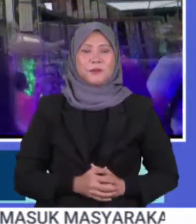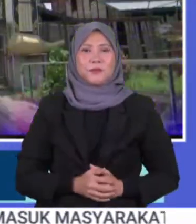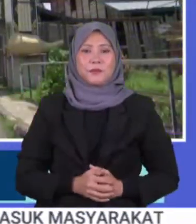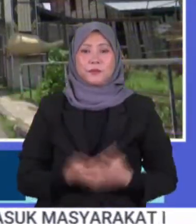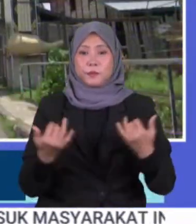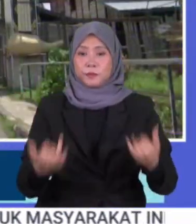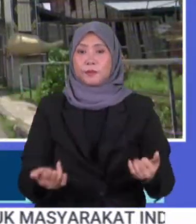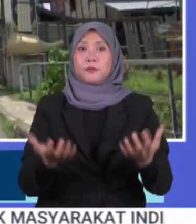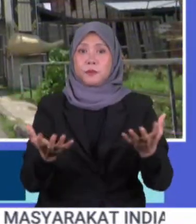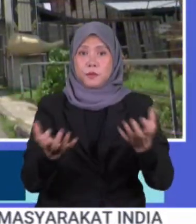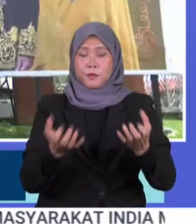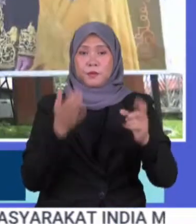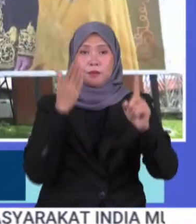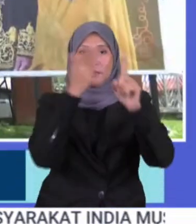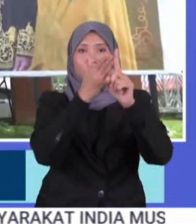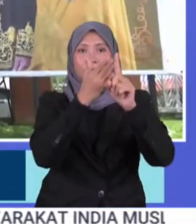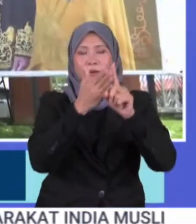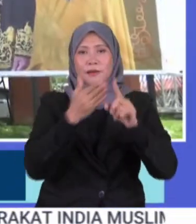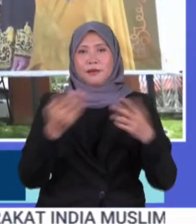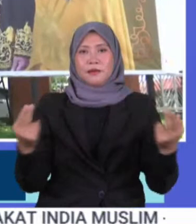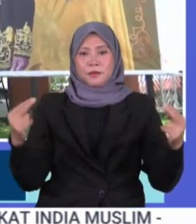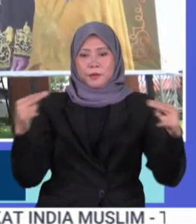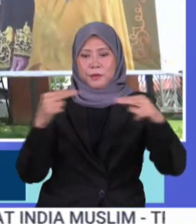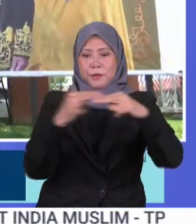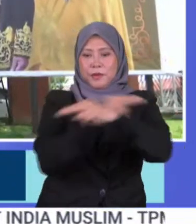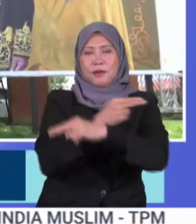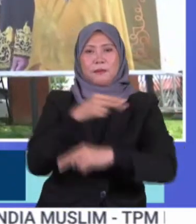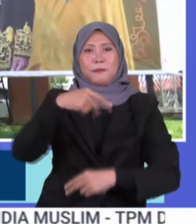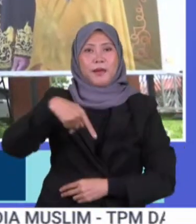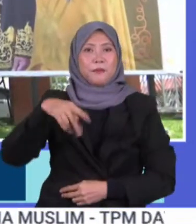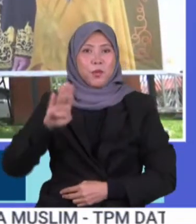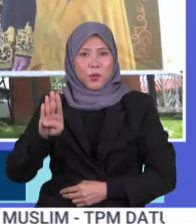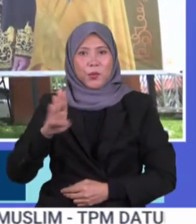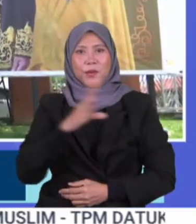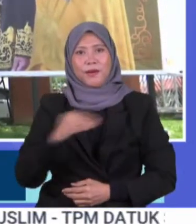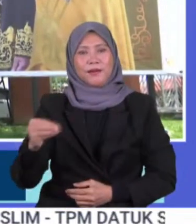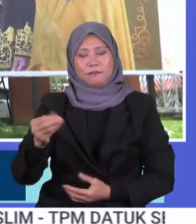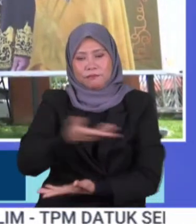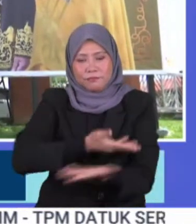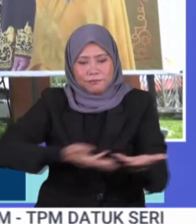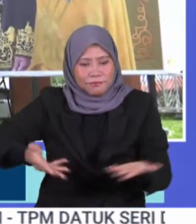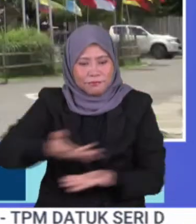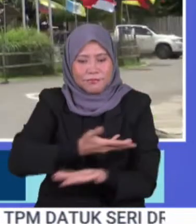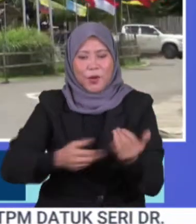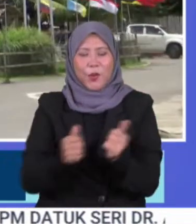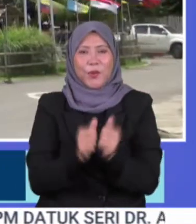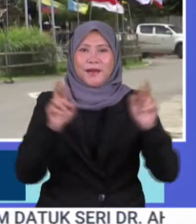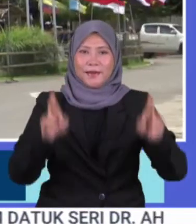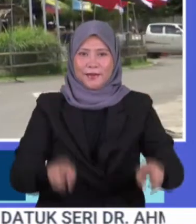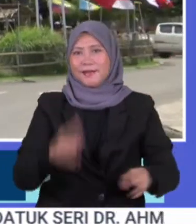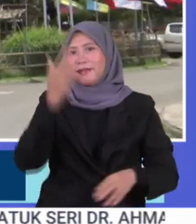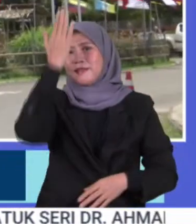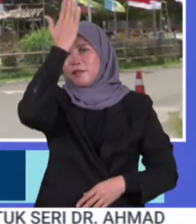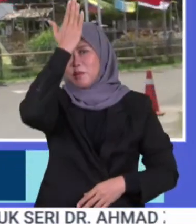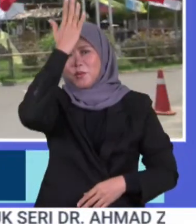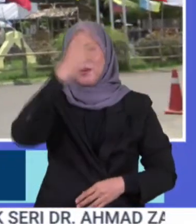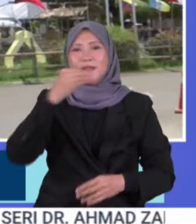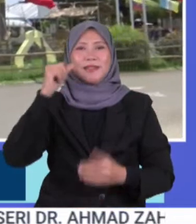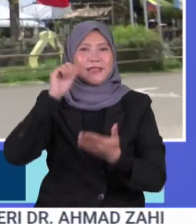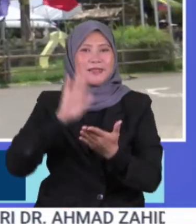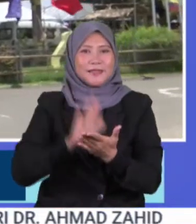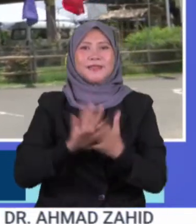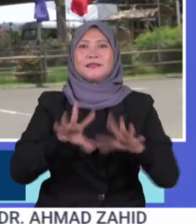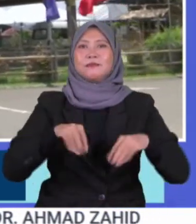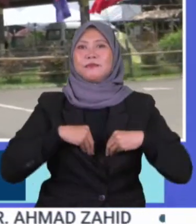Menzahirkan hasrat menelusuri lebuh raya PAN Borneo sambil beramah mesra dengan rakyat yang di Pertuan Agung dan Raja Permaisuri